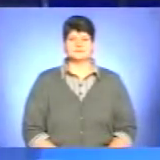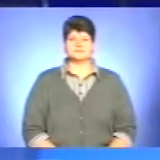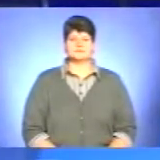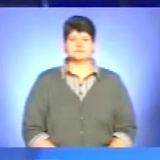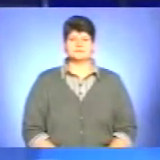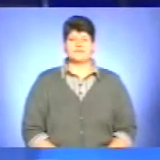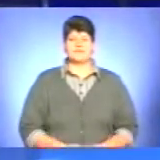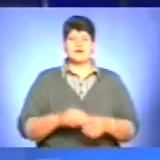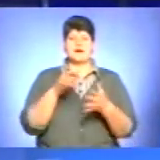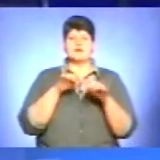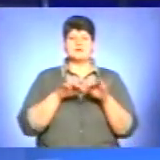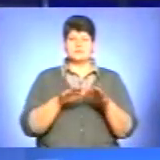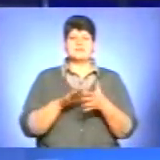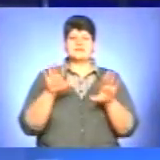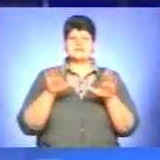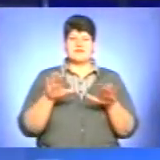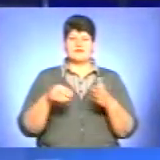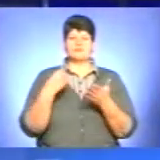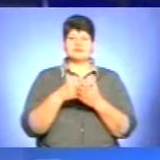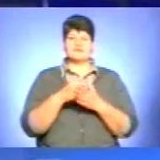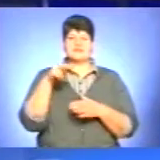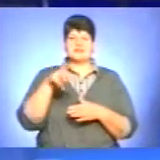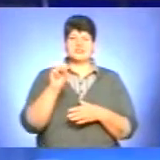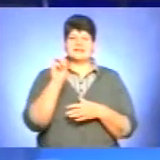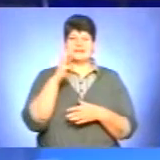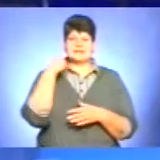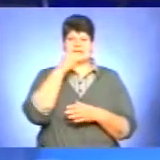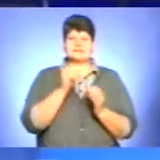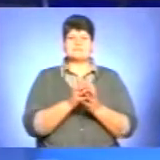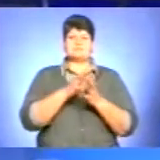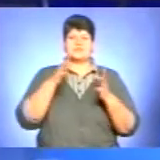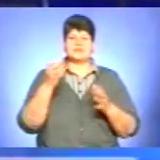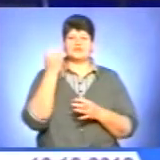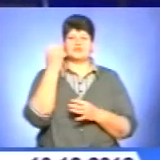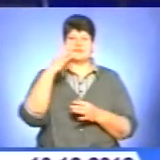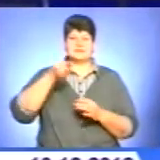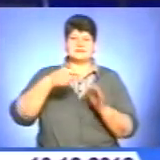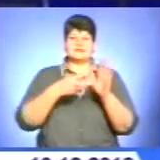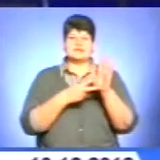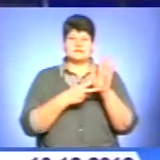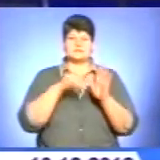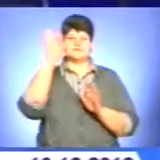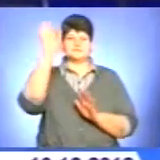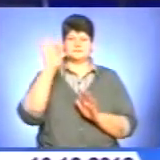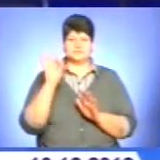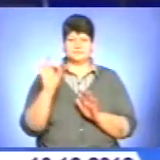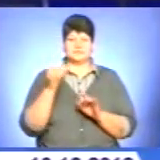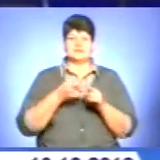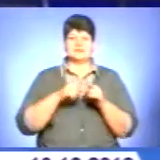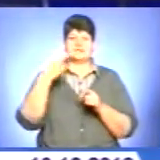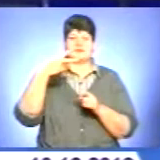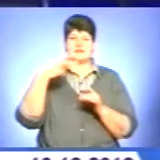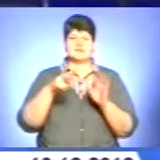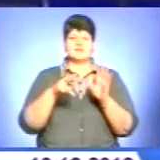Ресурс місцевих бюджетів на 2013 рік збільшиться на 14,7%. Тобто на 28